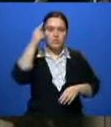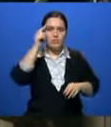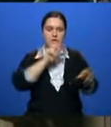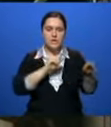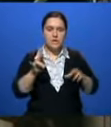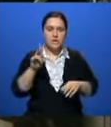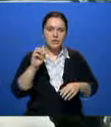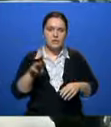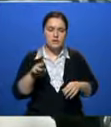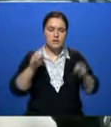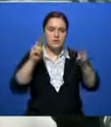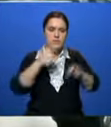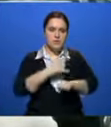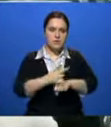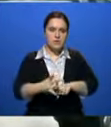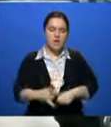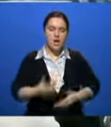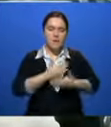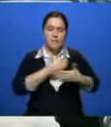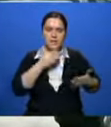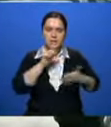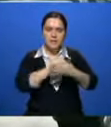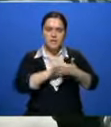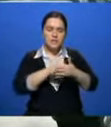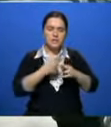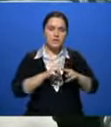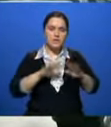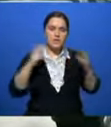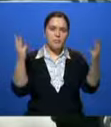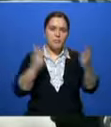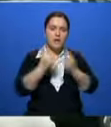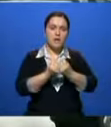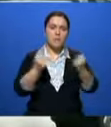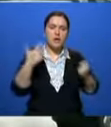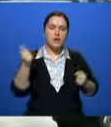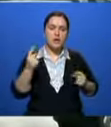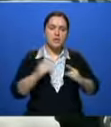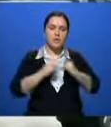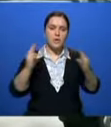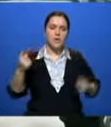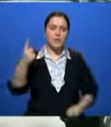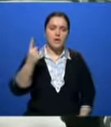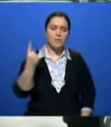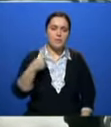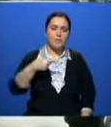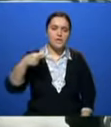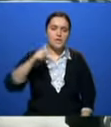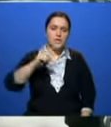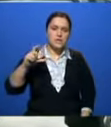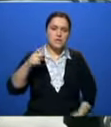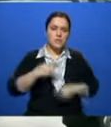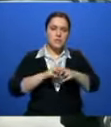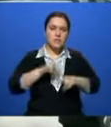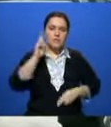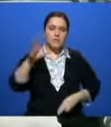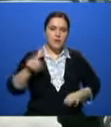случай, но нет. Предварительной причиной произошедшего пожарные назвали взрыв газового баллона на первом этаже. Как раз в той квартире, где